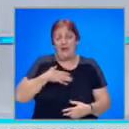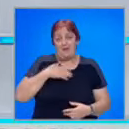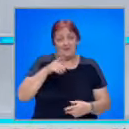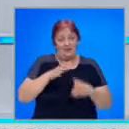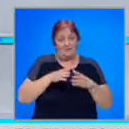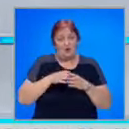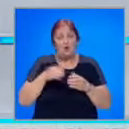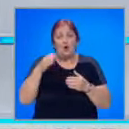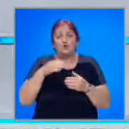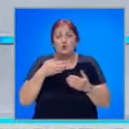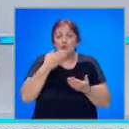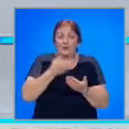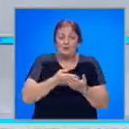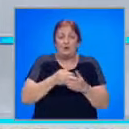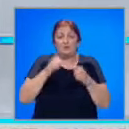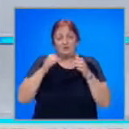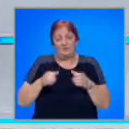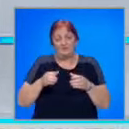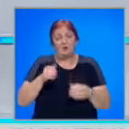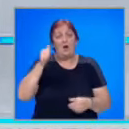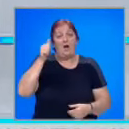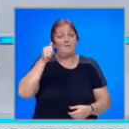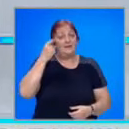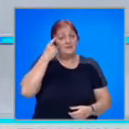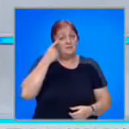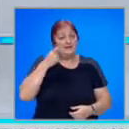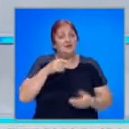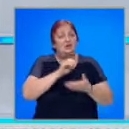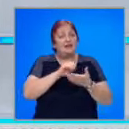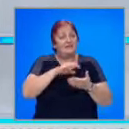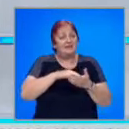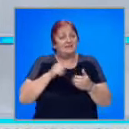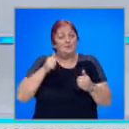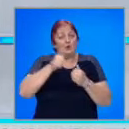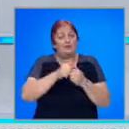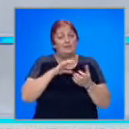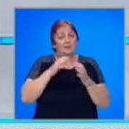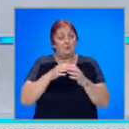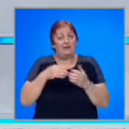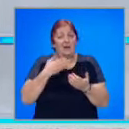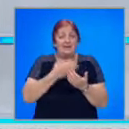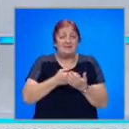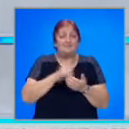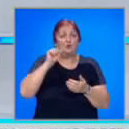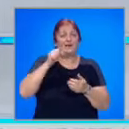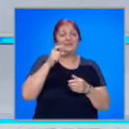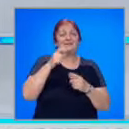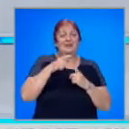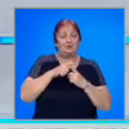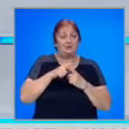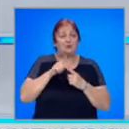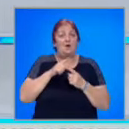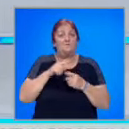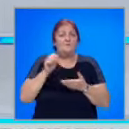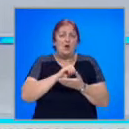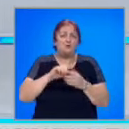разговорите с има такъв народ, относно предложението им за правителство. БСП смята, че декларацията с приоритетните политики, представен от партията